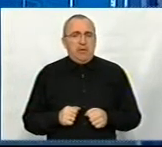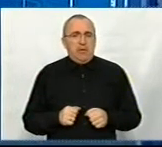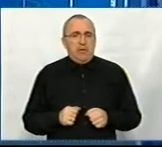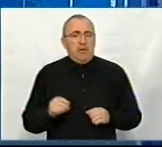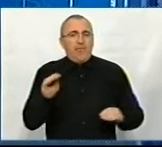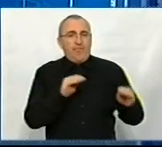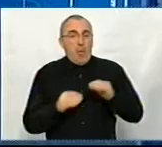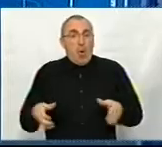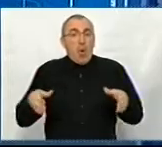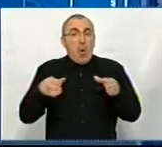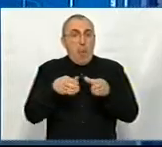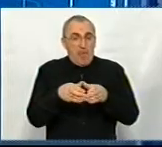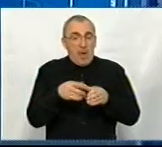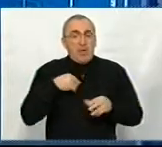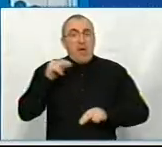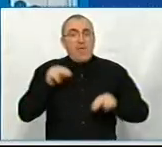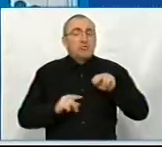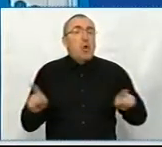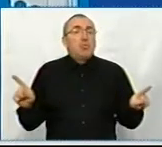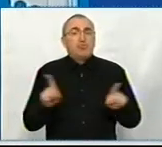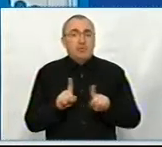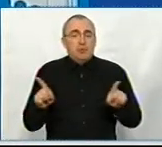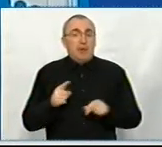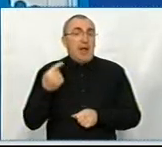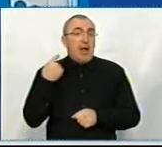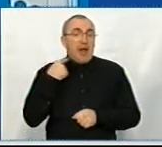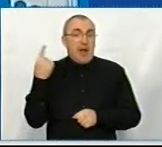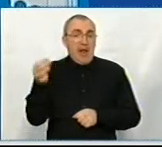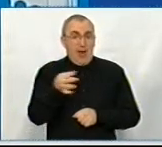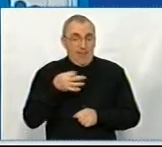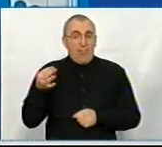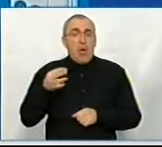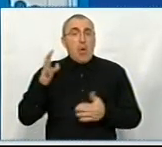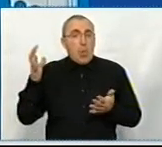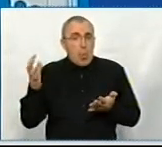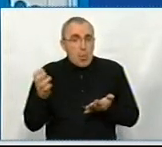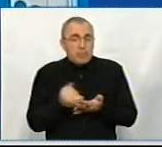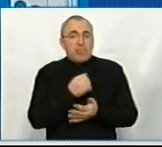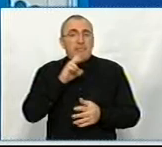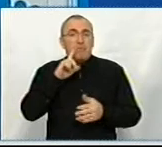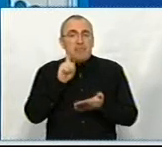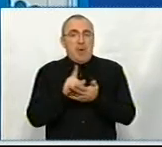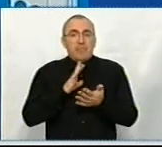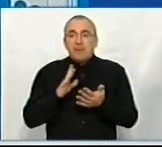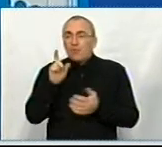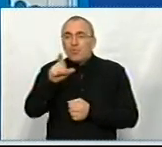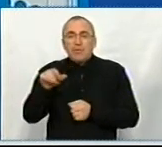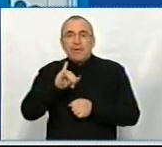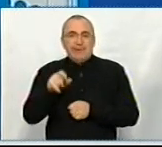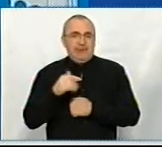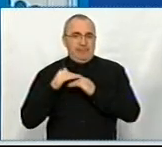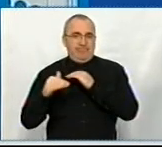Формування команди, я вважаю, що Кировоградщину успішною мають робити вихідці з Кировоградщини. І